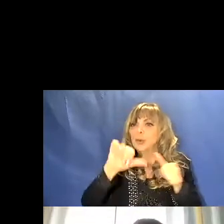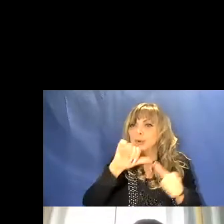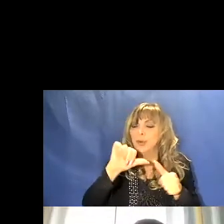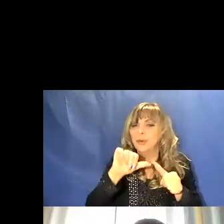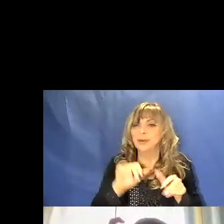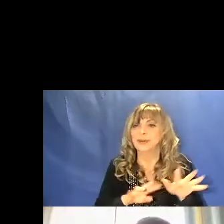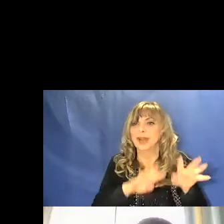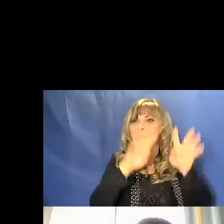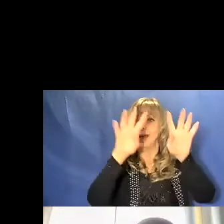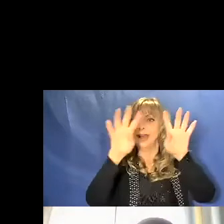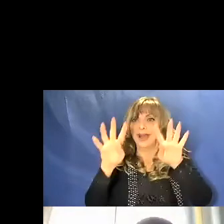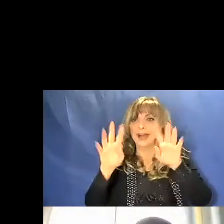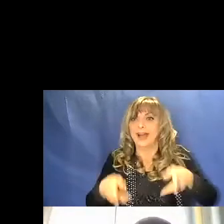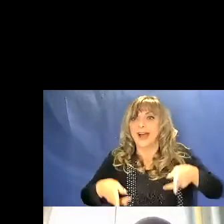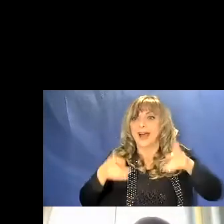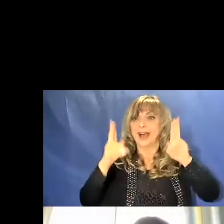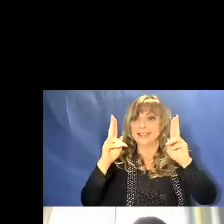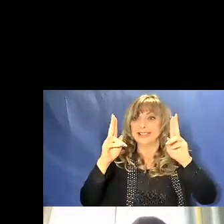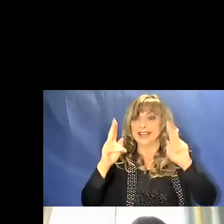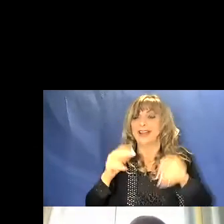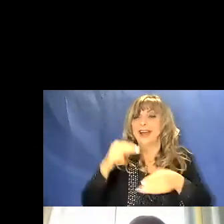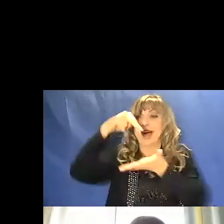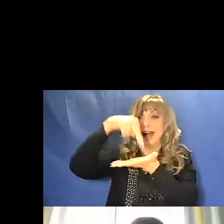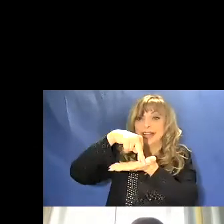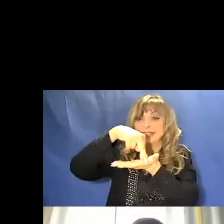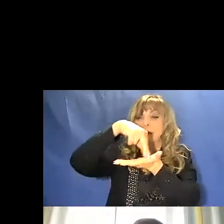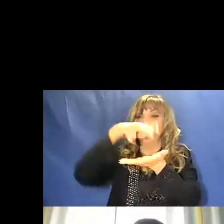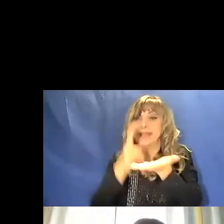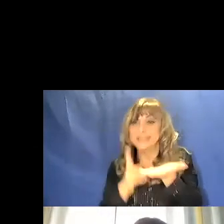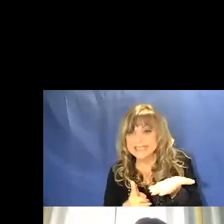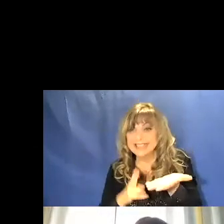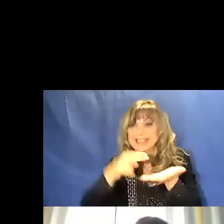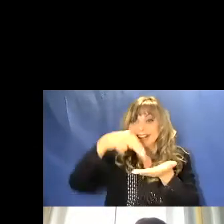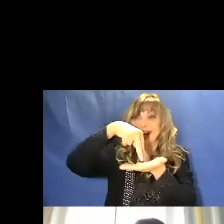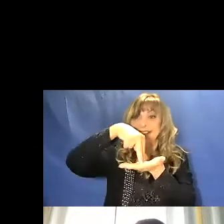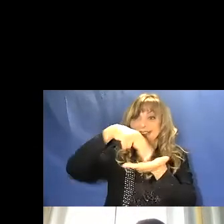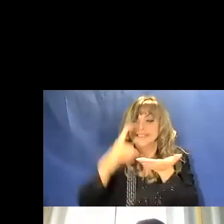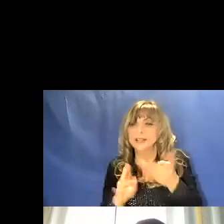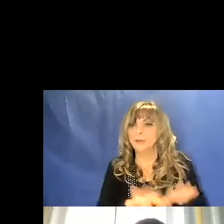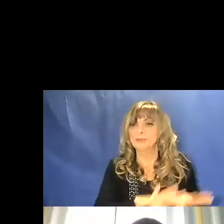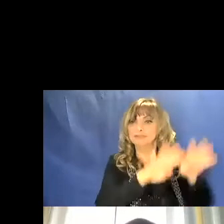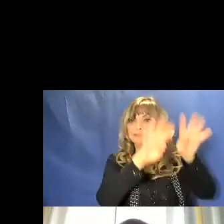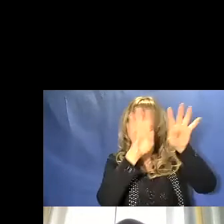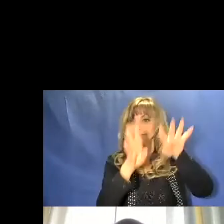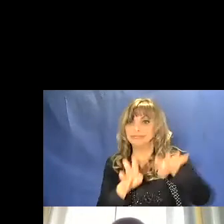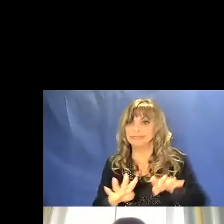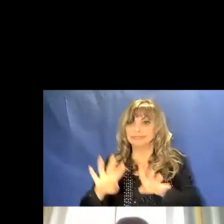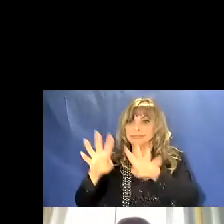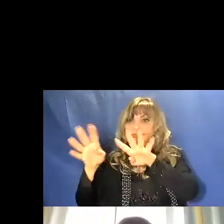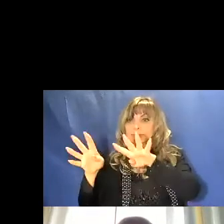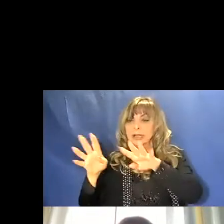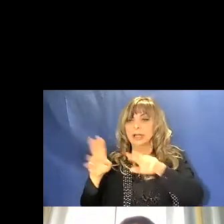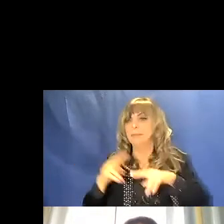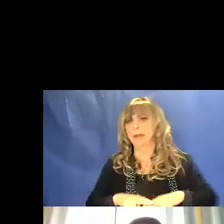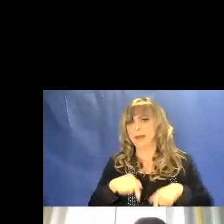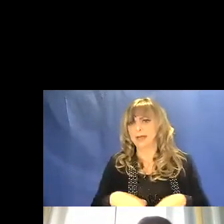a sedere e oscillare intorno alla nostra posizione, senza però spostarci nel